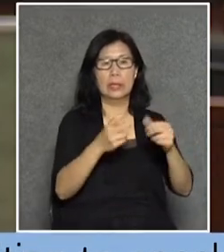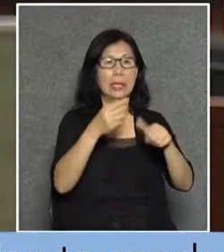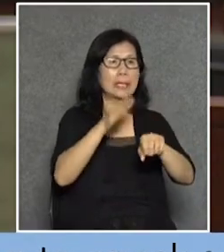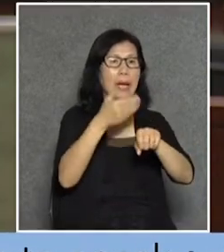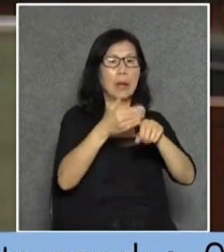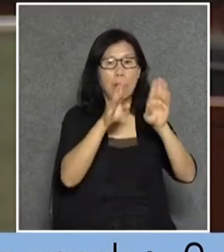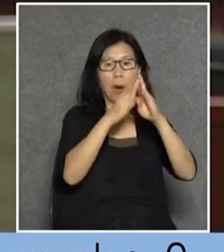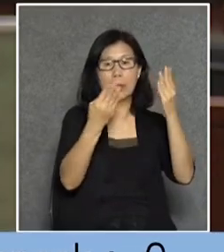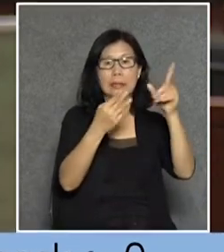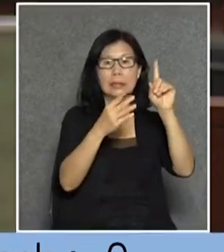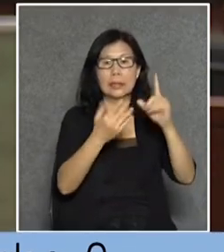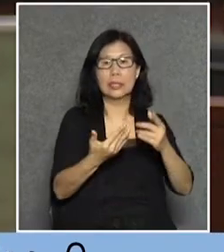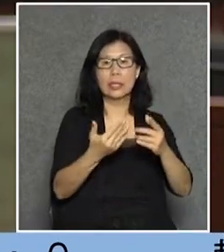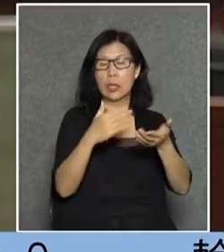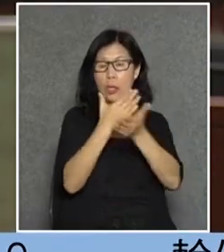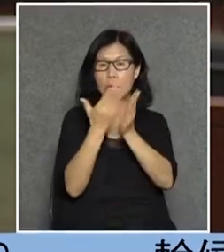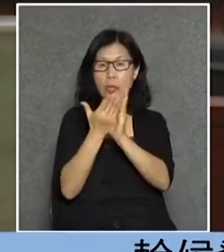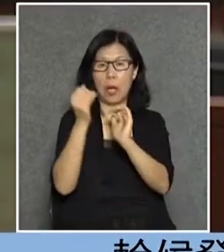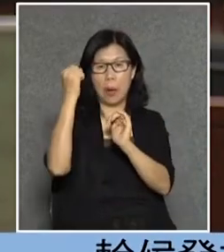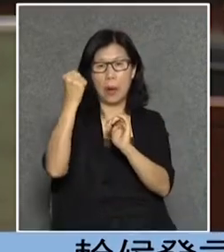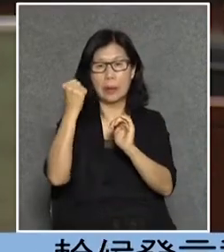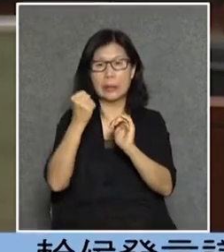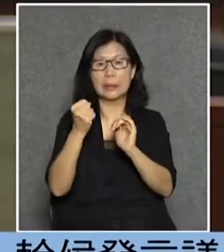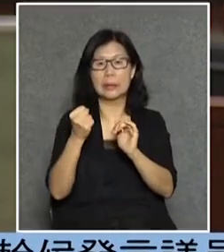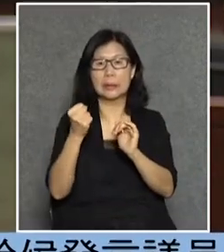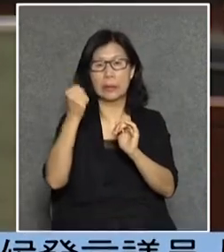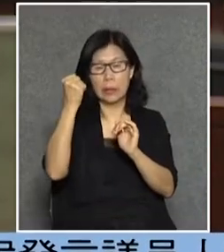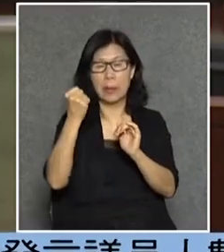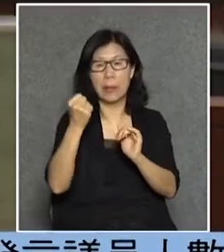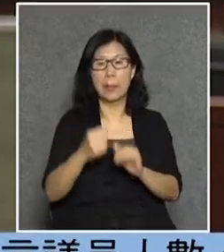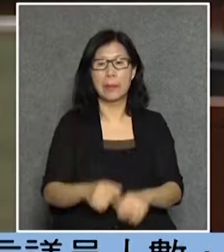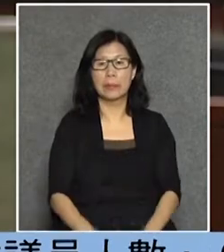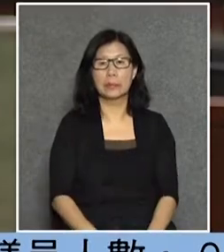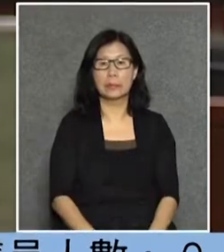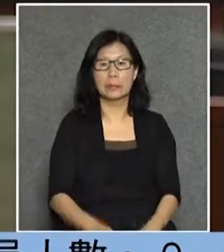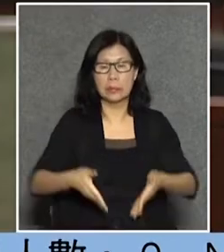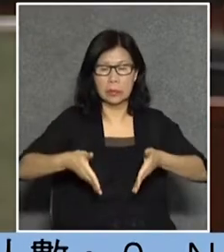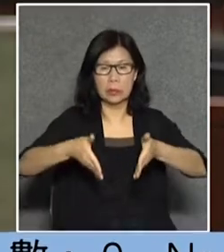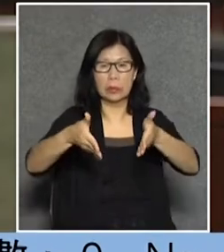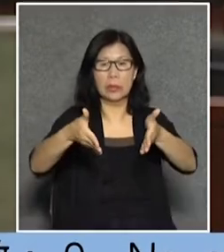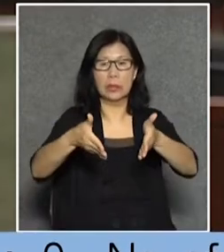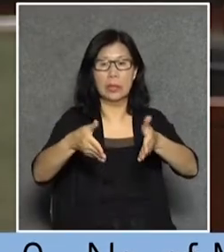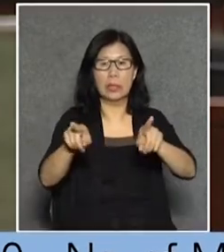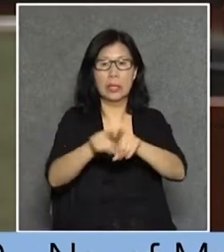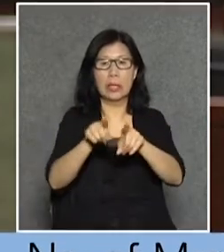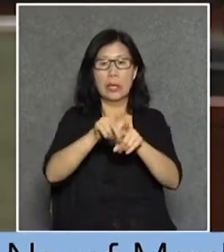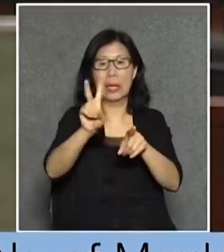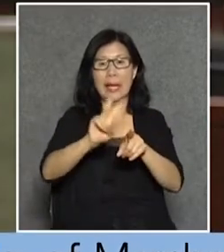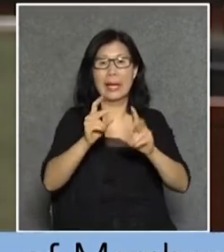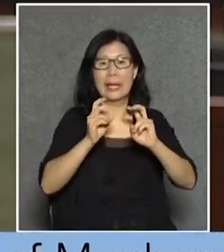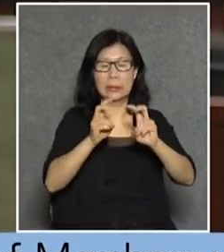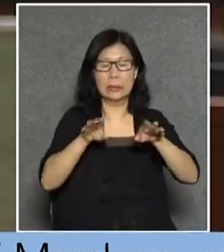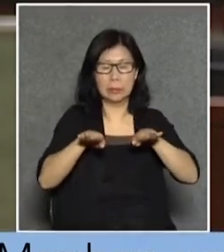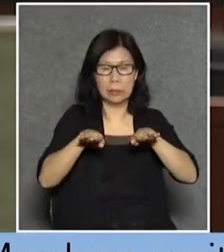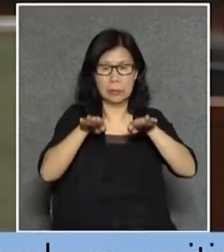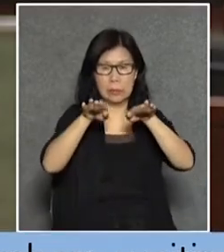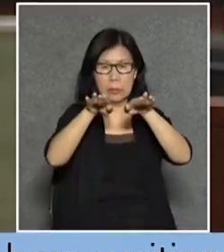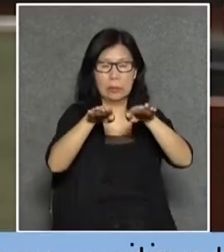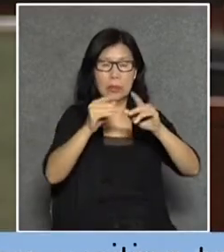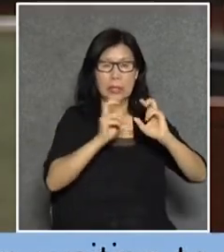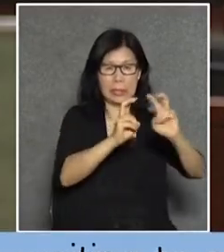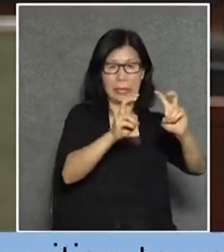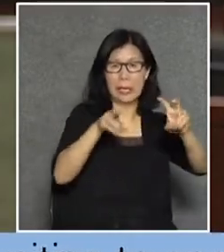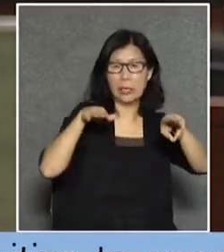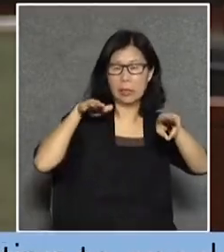任何的巴士都不能夠那個巴士的路線是不能夠和地鐵是平衡的即是說如果